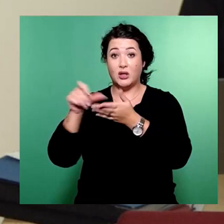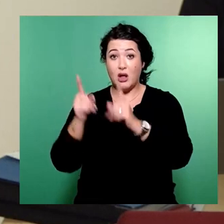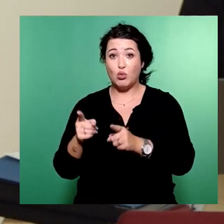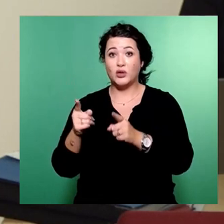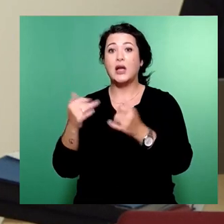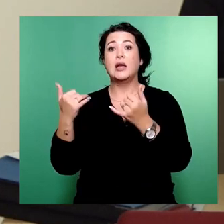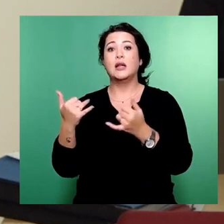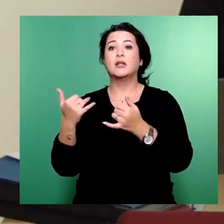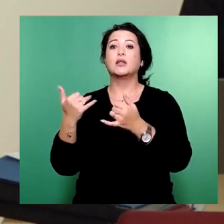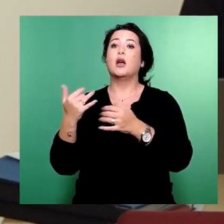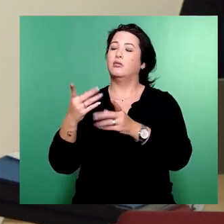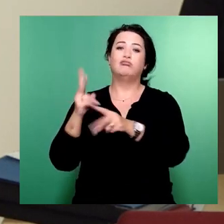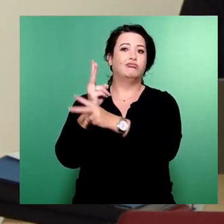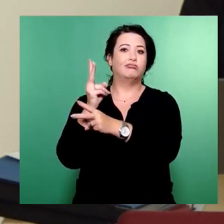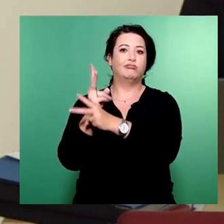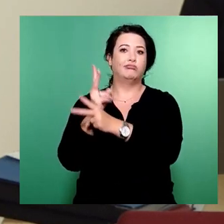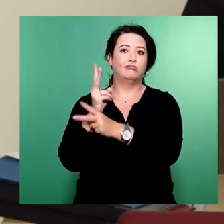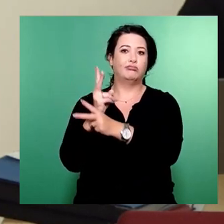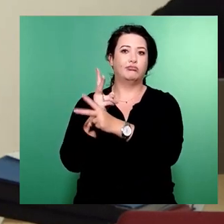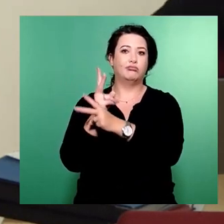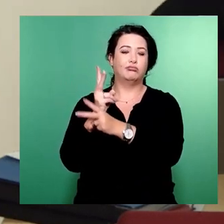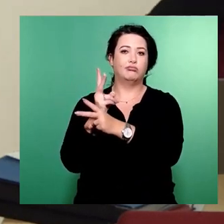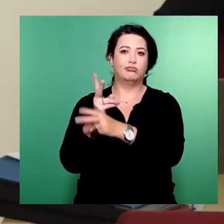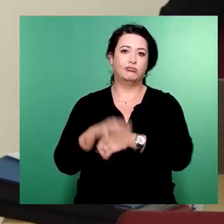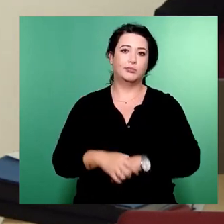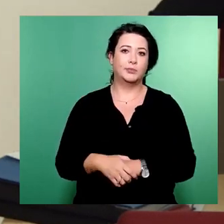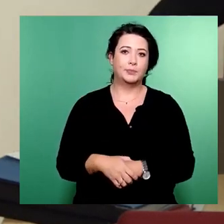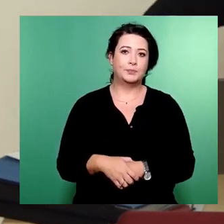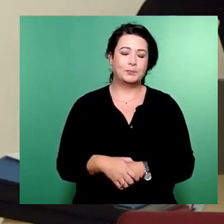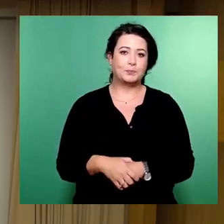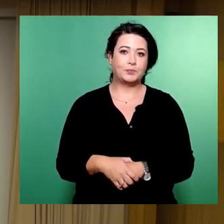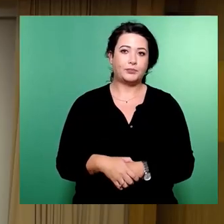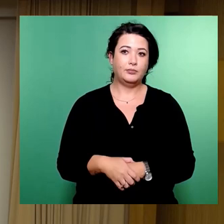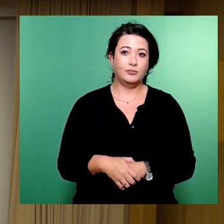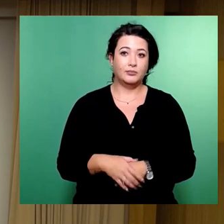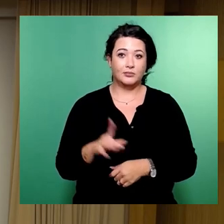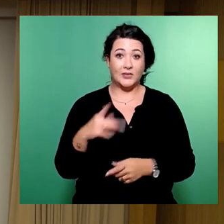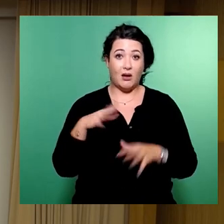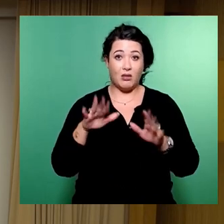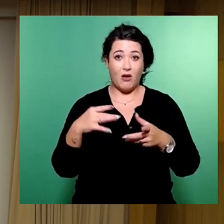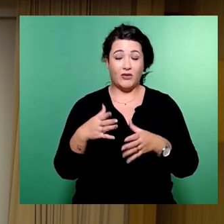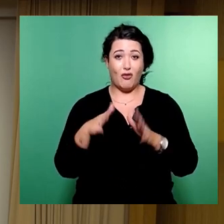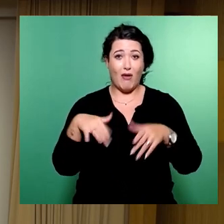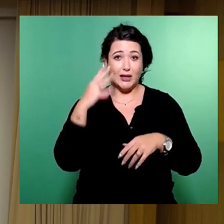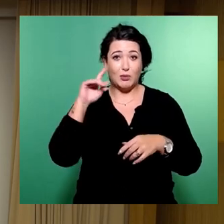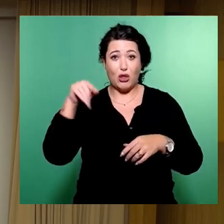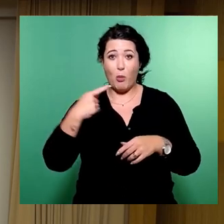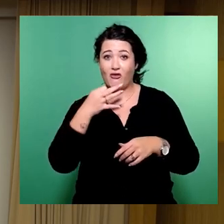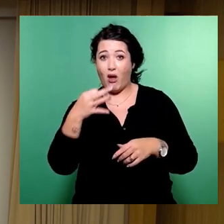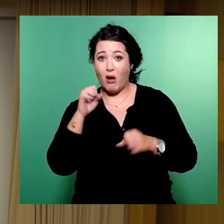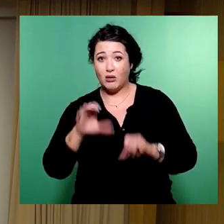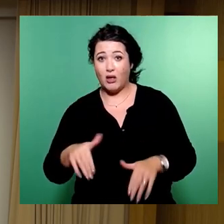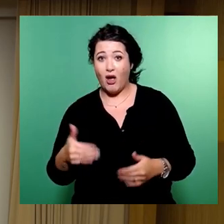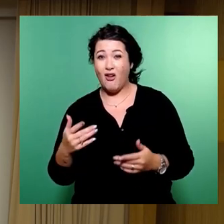Das ist ja unverändert und davon kann partizipiert werden. Bürgermeister, darf ich den Weihnachtsmann nochmal nachfragen, nochmal präzisieren? Meine